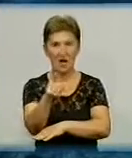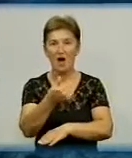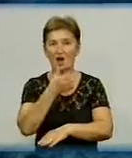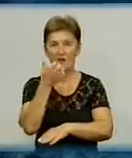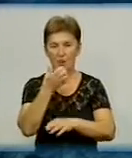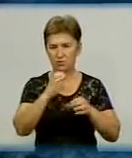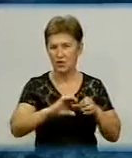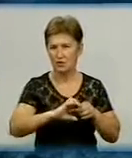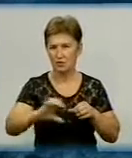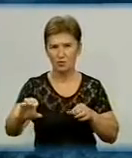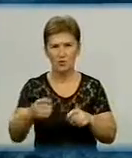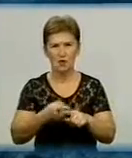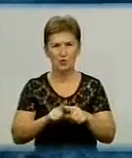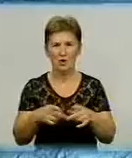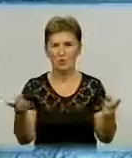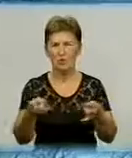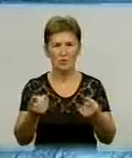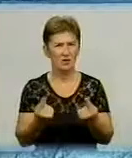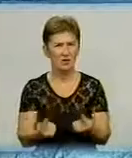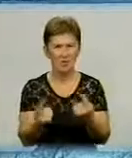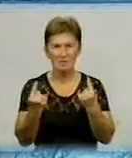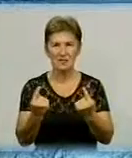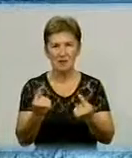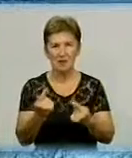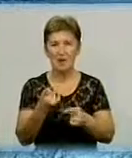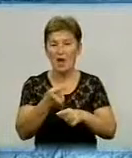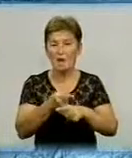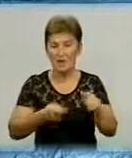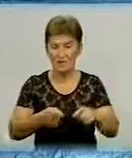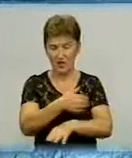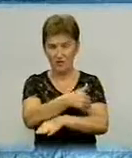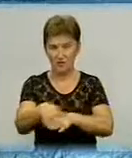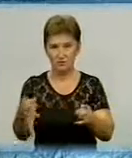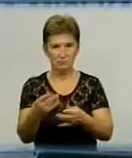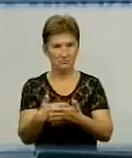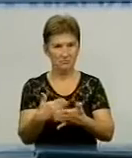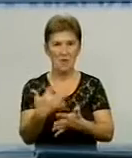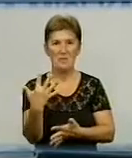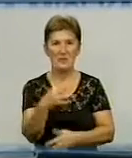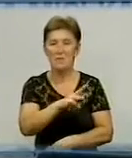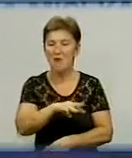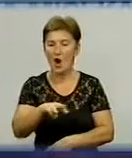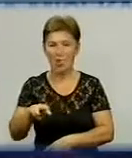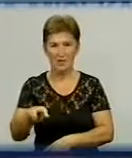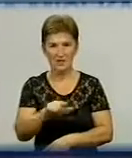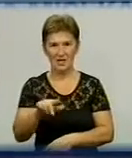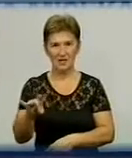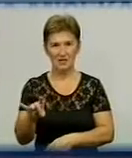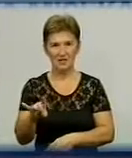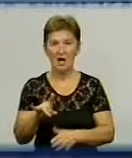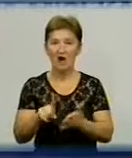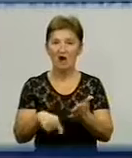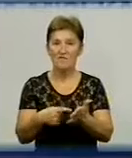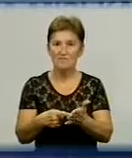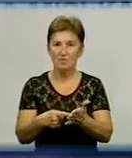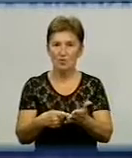потребують саме капітального оновлення. На ремонт половини з них треба не менше 5 мільйонів гривень. Зараз знайти такі кошти в міському